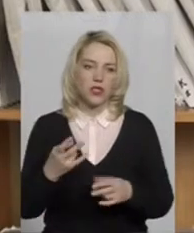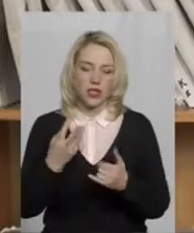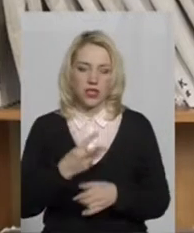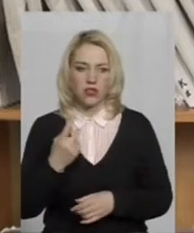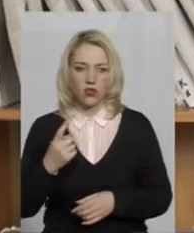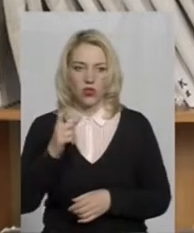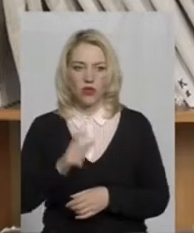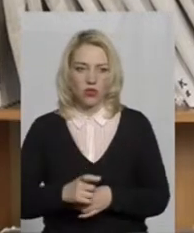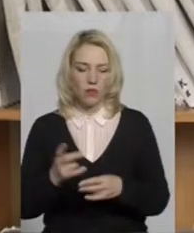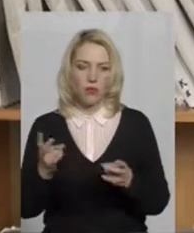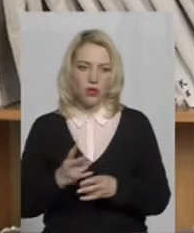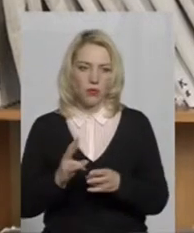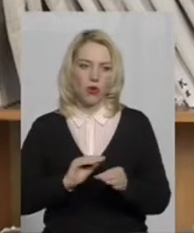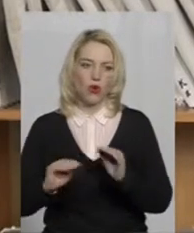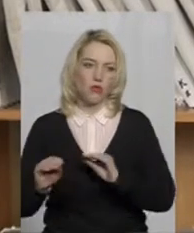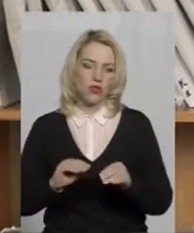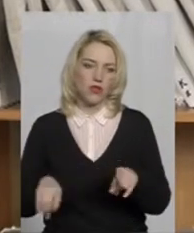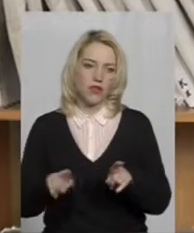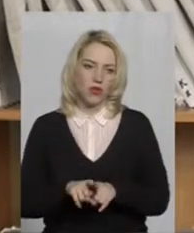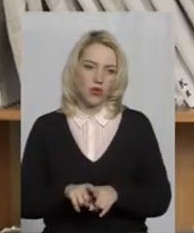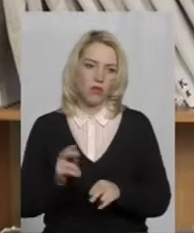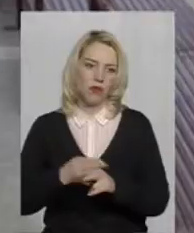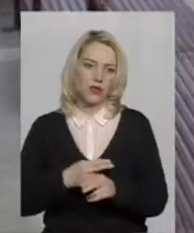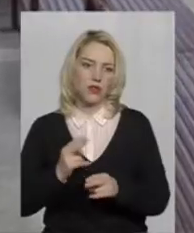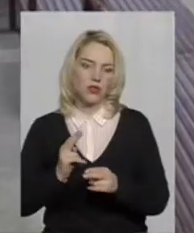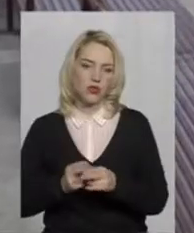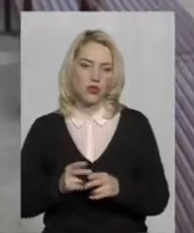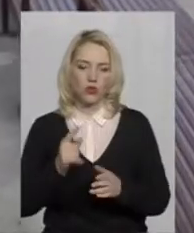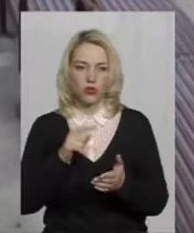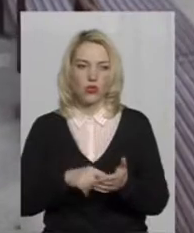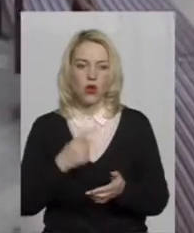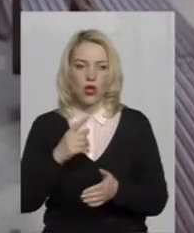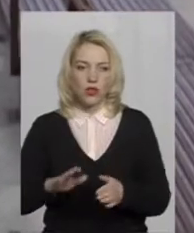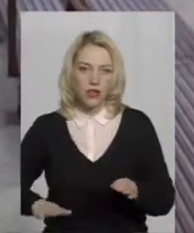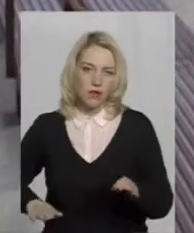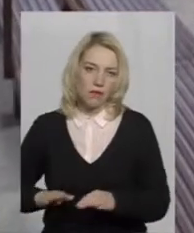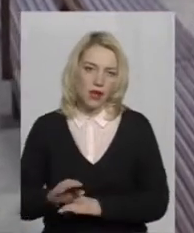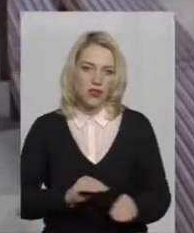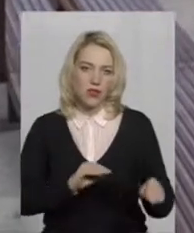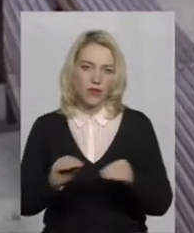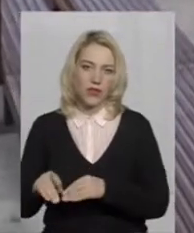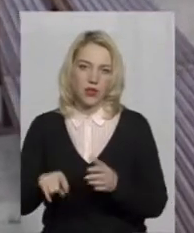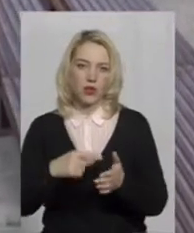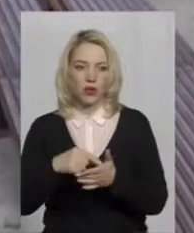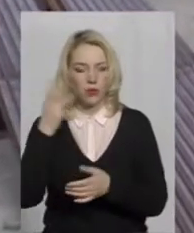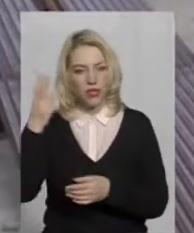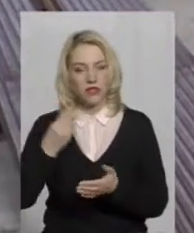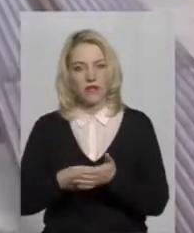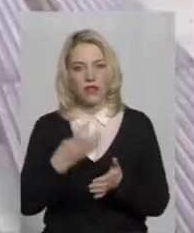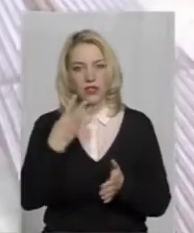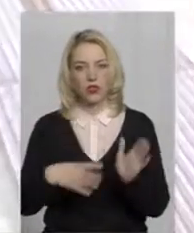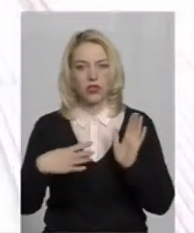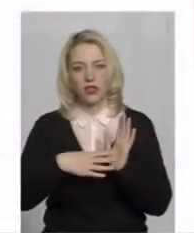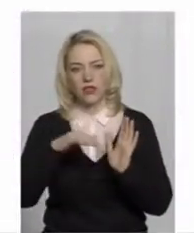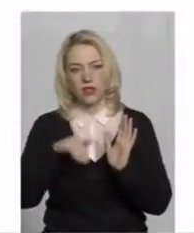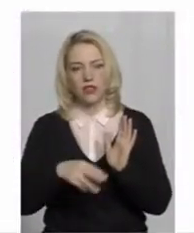потребує облаштування такого безперешкодного доступу. Один пандус встановили у цьому році у Хмельницькому. Його вартість – 49 тисяч 800